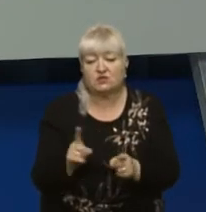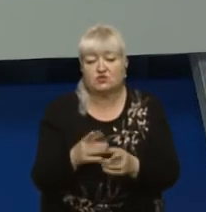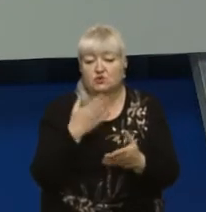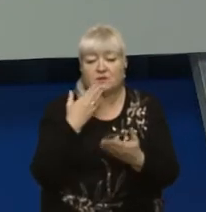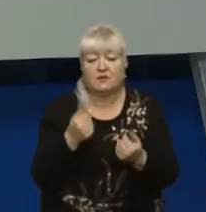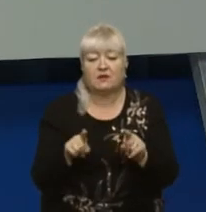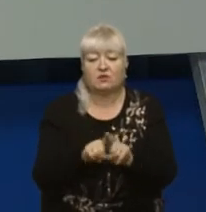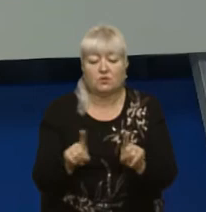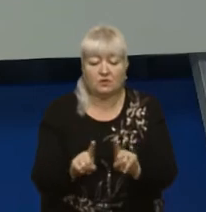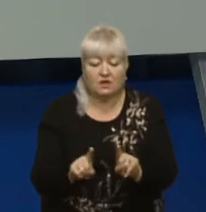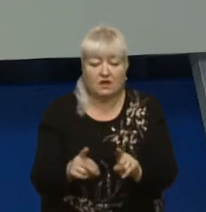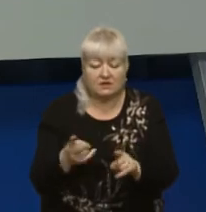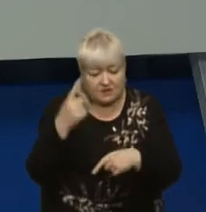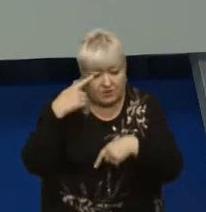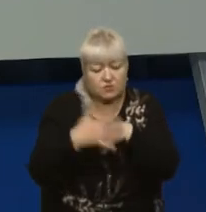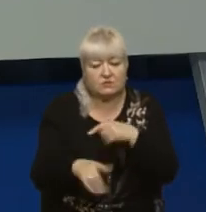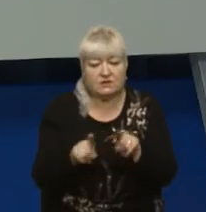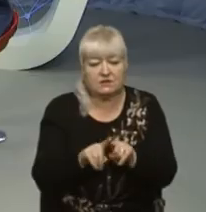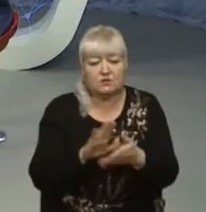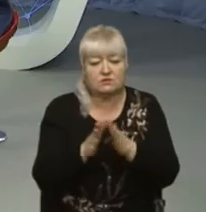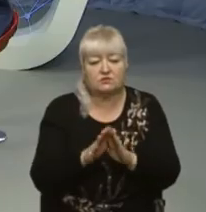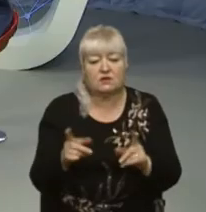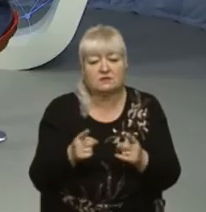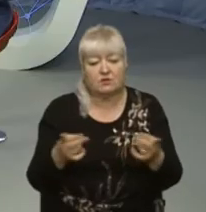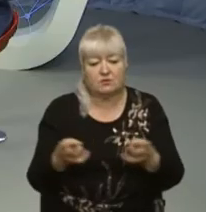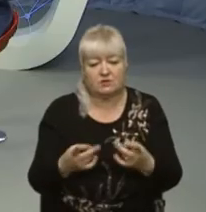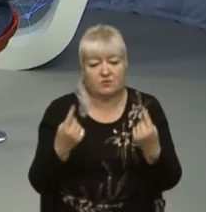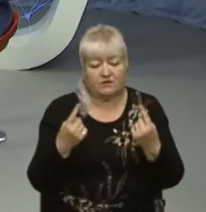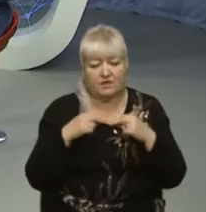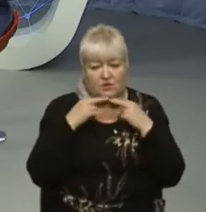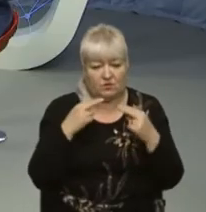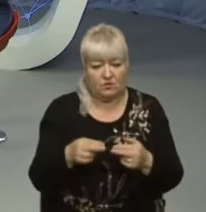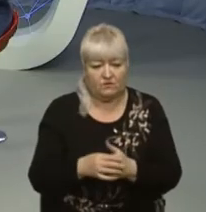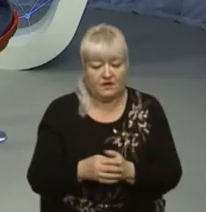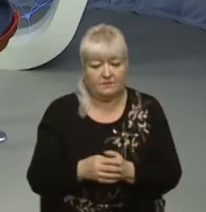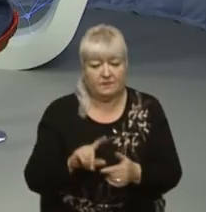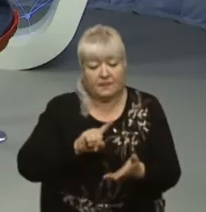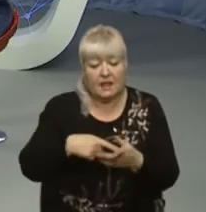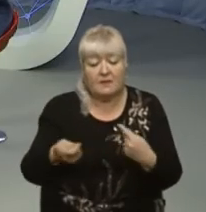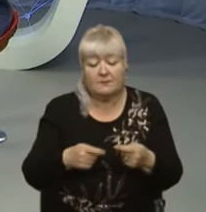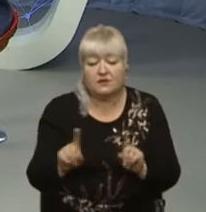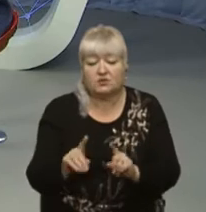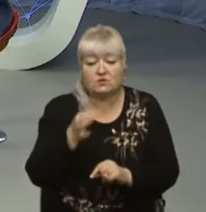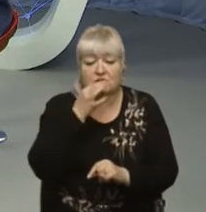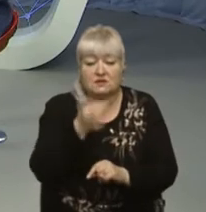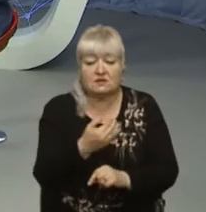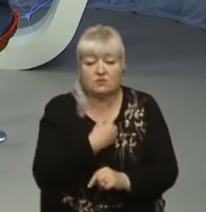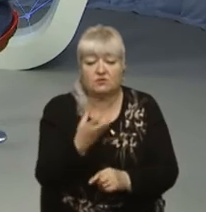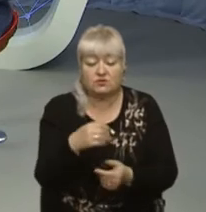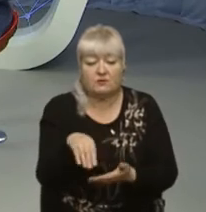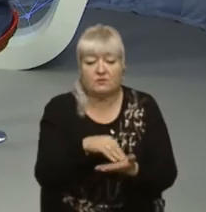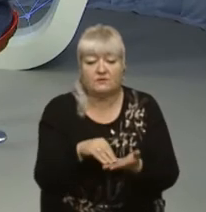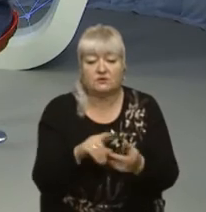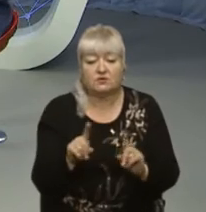жаль, це не є така ситуація, яка під тобою великої уваги. Що стосується того тези, що мер сказав, хочу ще раз наголосити, то,